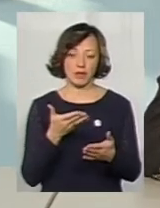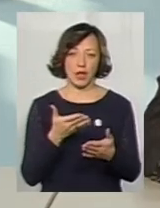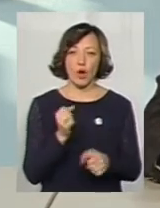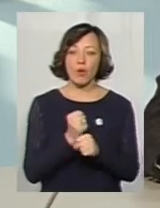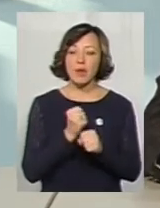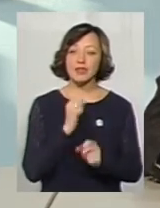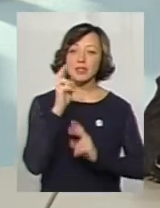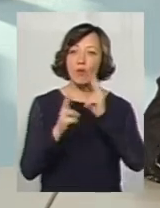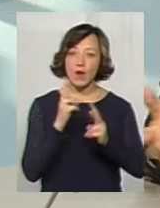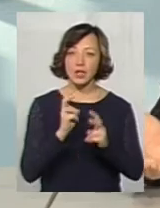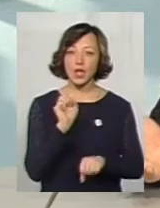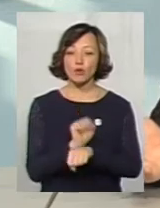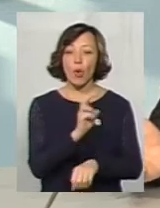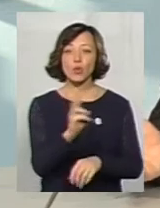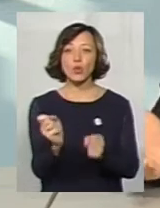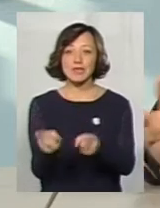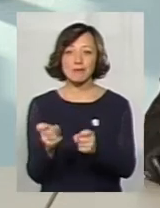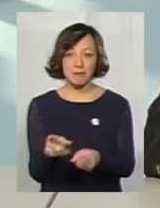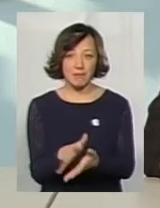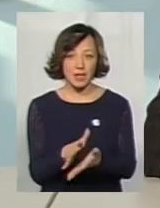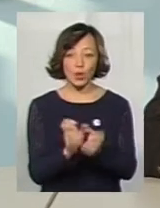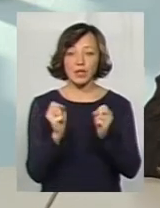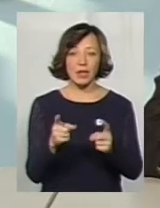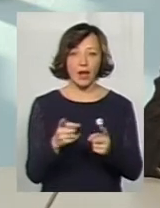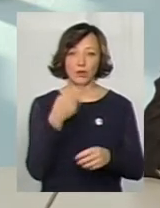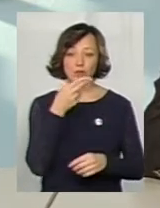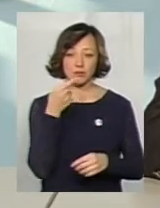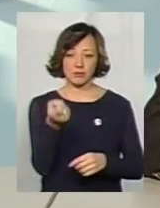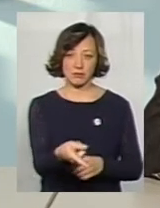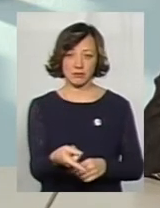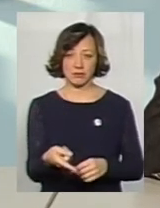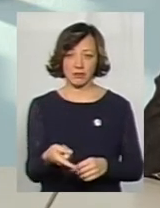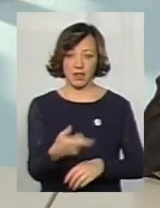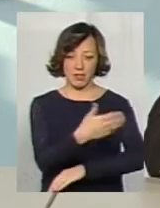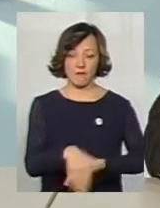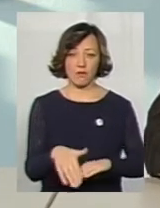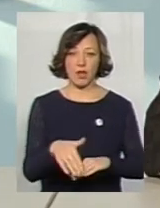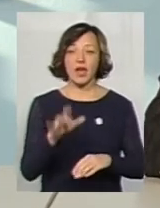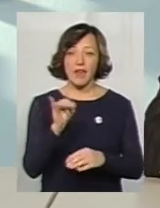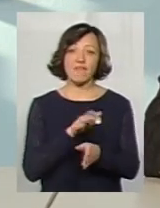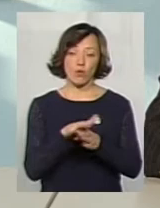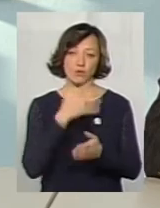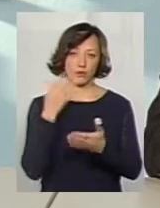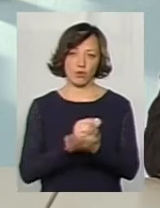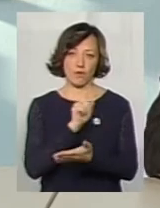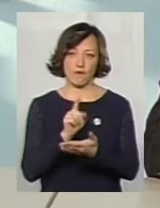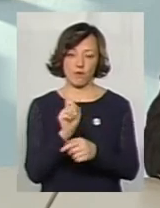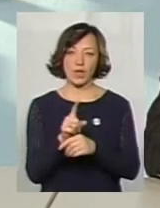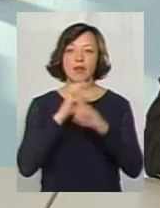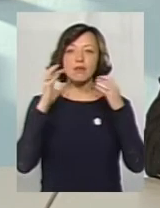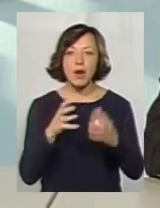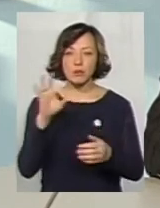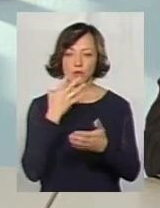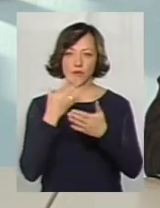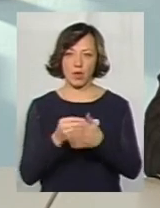робити зауваження на зупинці тому, хто смітить, тому, хто кидає недополок. І виконувати свою функцію – дбати про